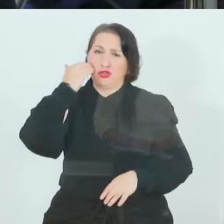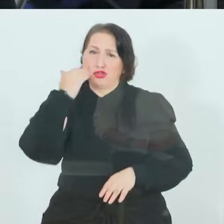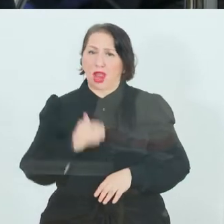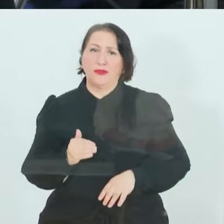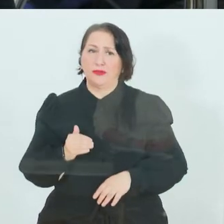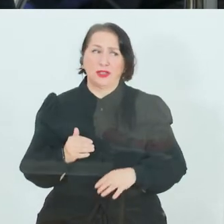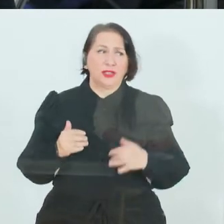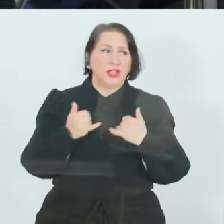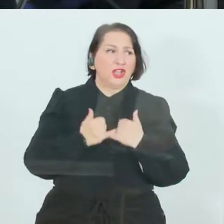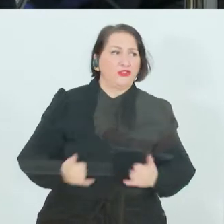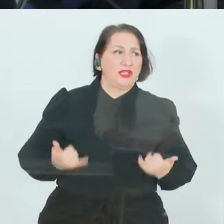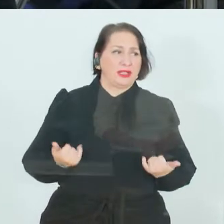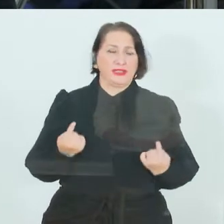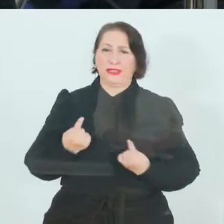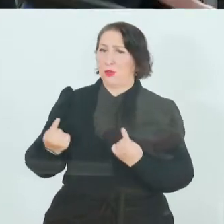Wie ist jetzt die Lage?